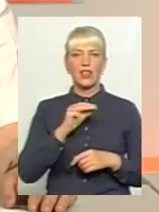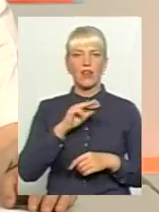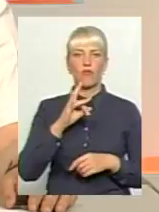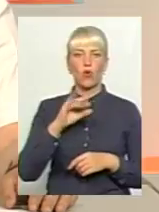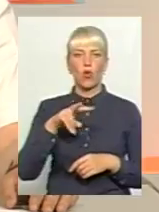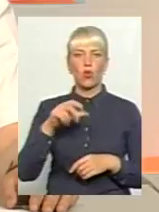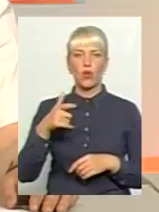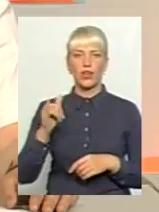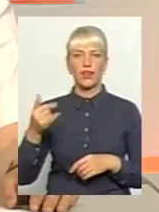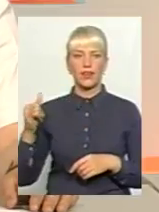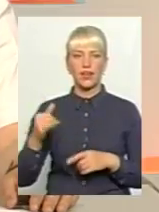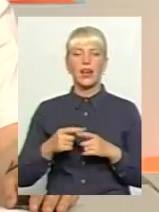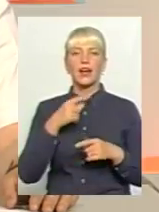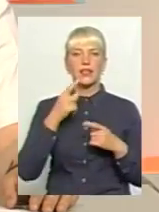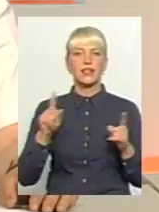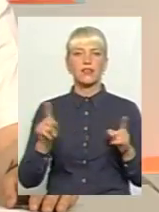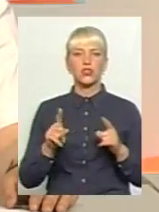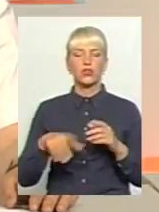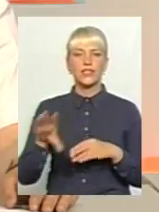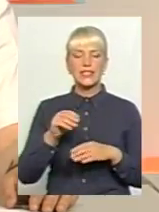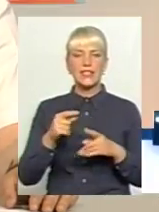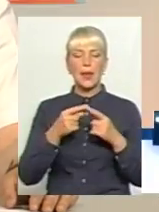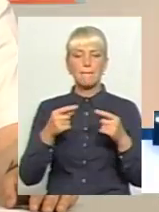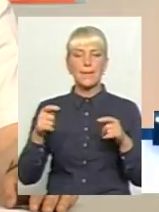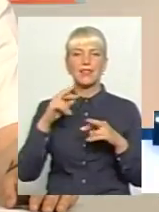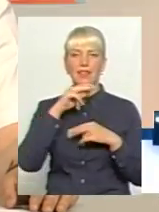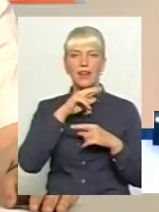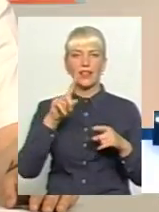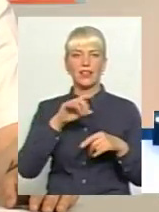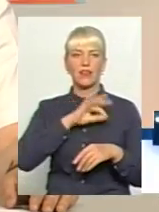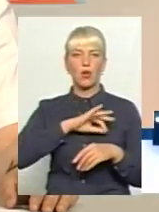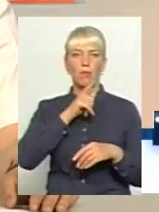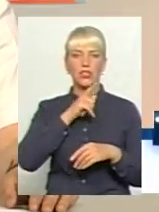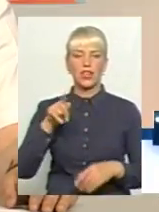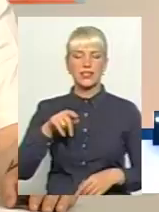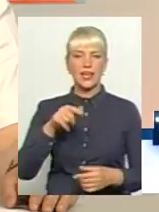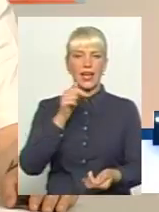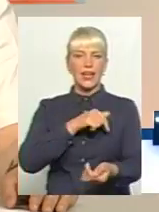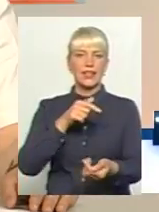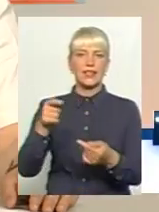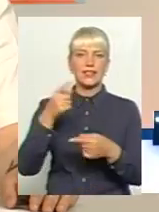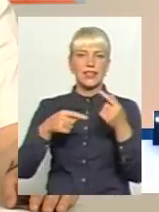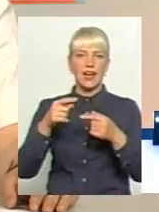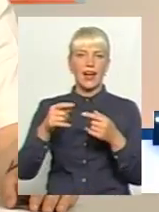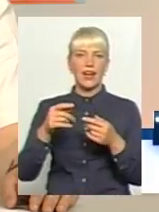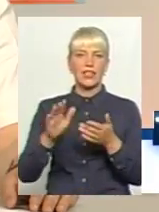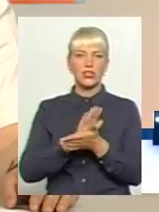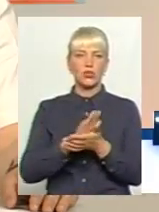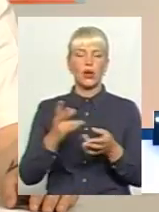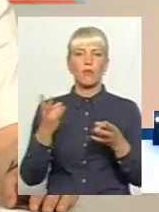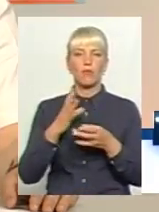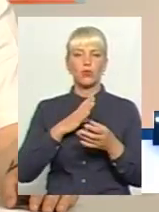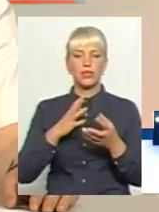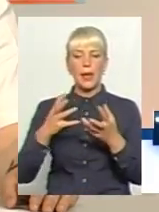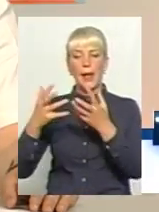давав, що всі, які розхідні матеріали використовуються під час діалізу, вони мають відповідати машина і розхідний